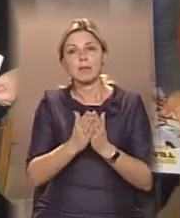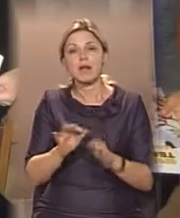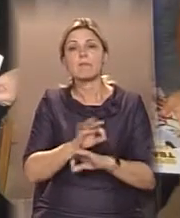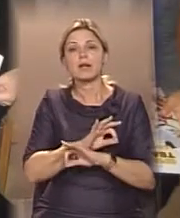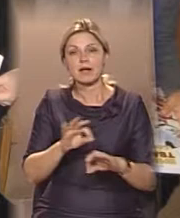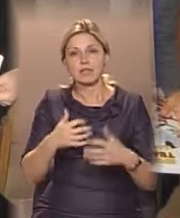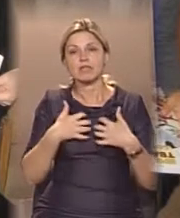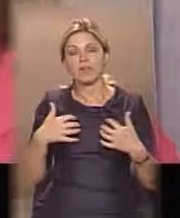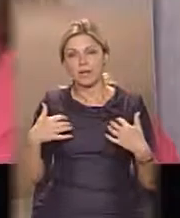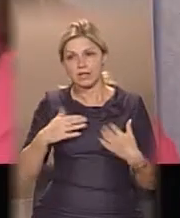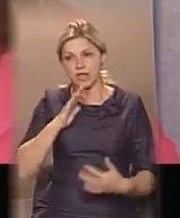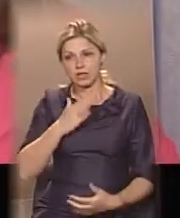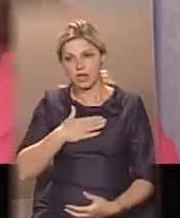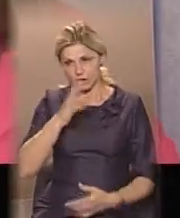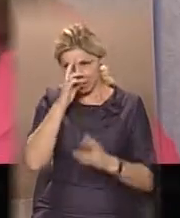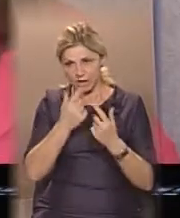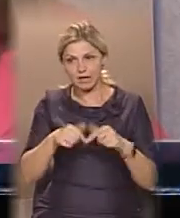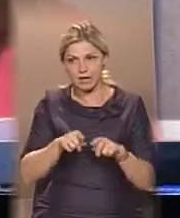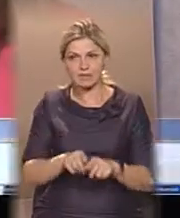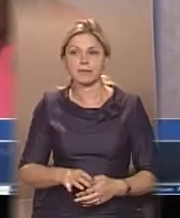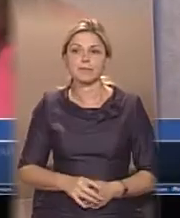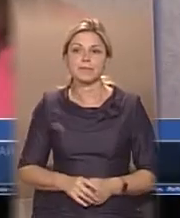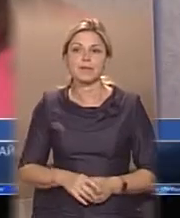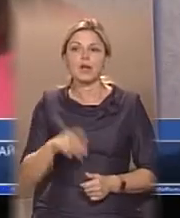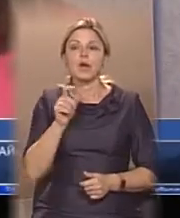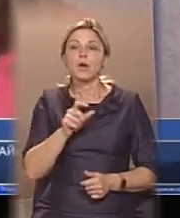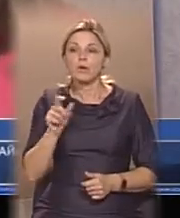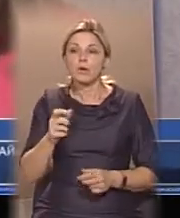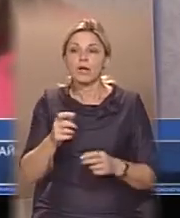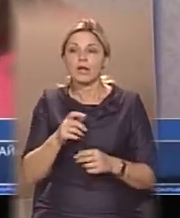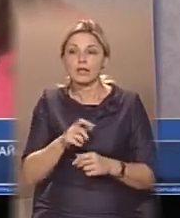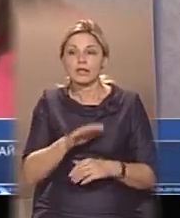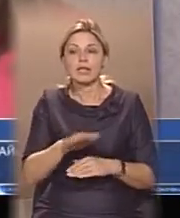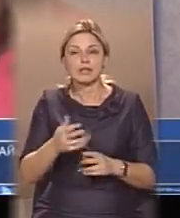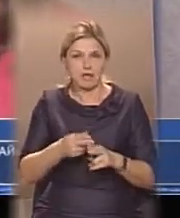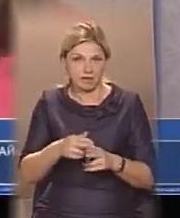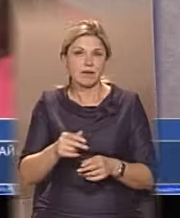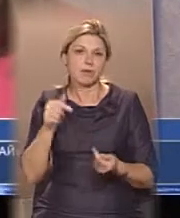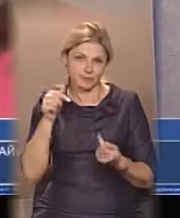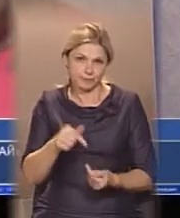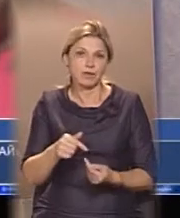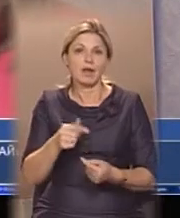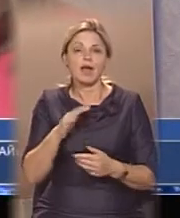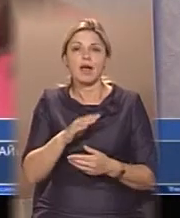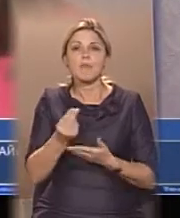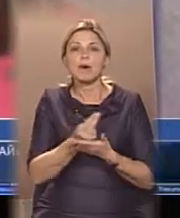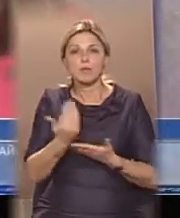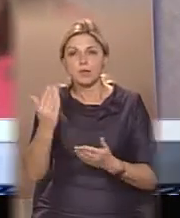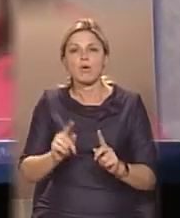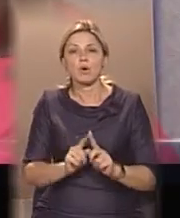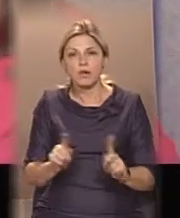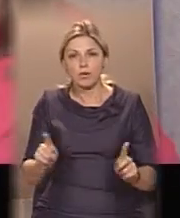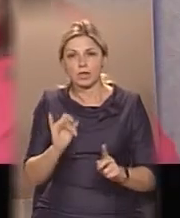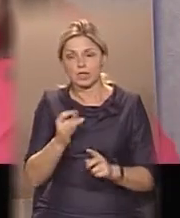нашої країни». «Єго вірші цього варті. Цього варті його малюнки. Вони оригінальні, дуже самобутні. В них